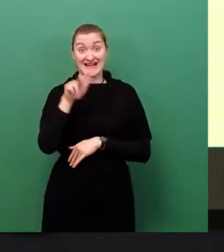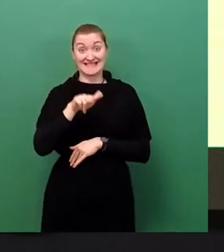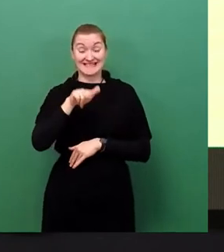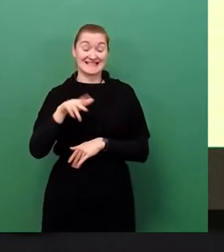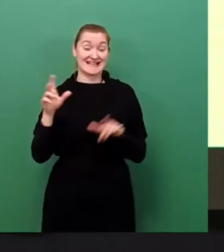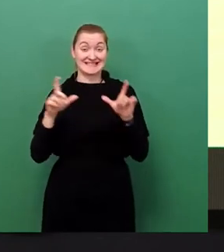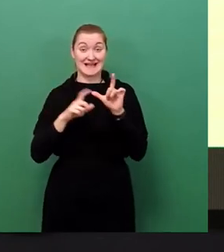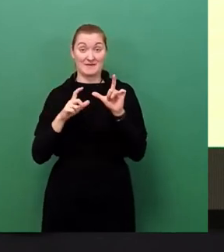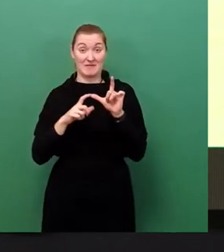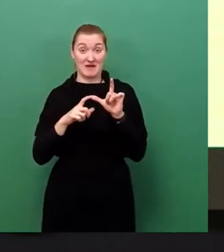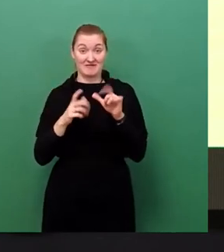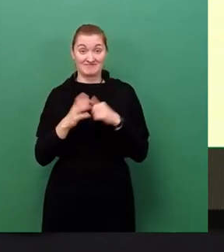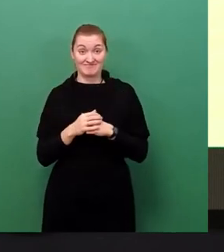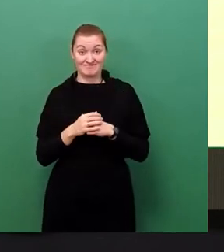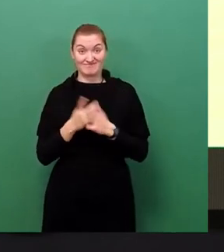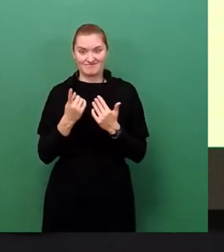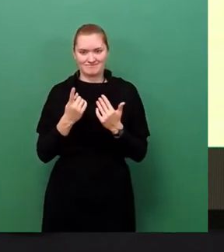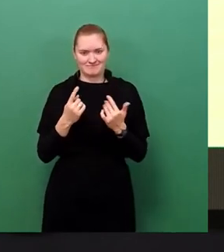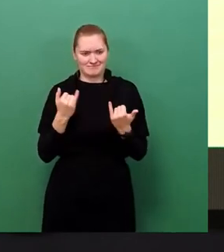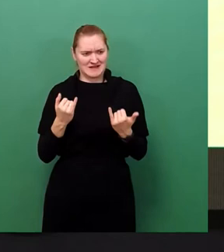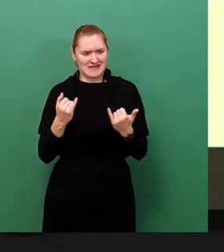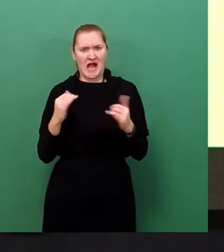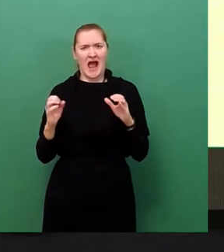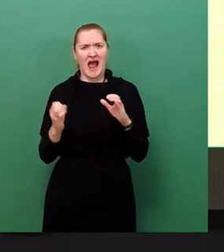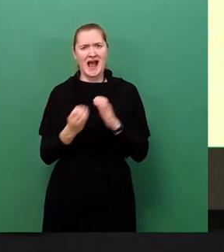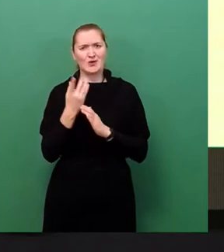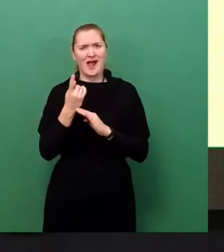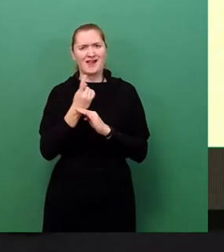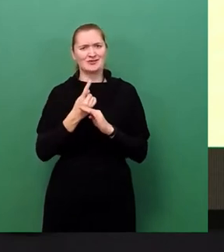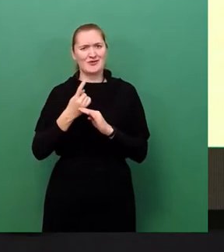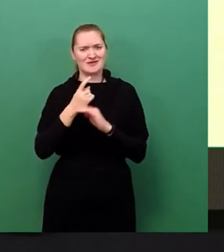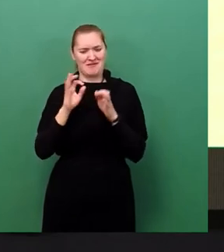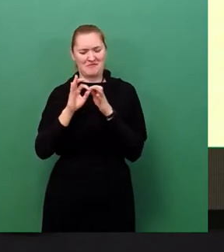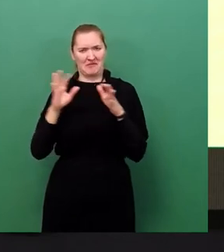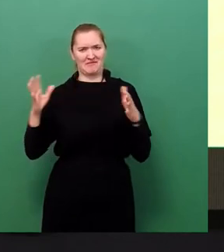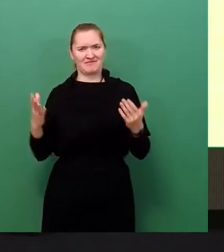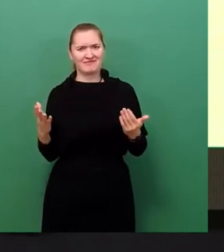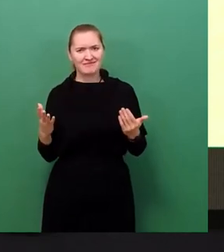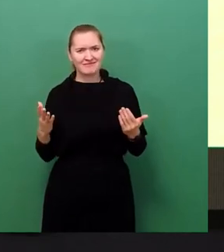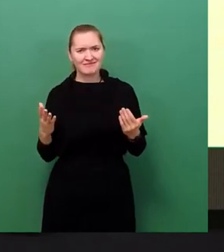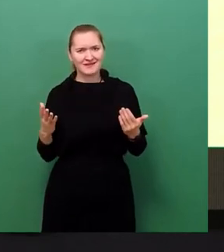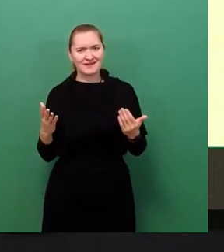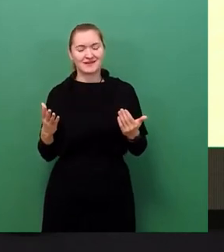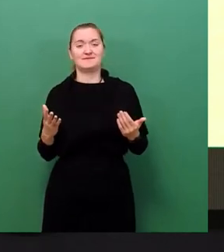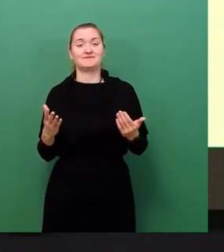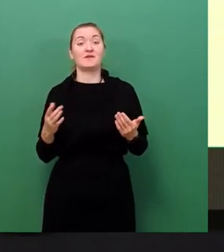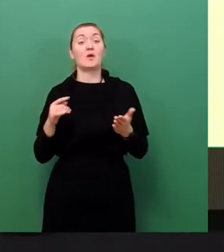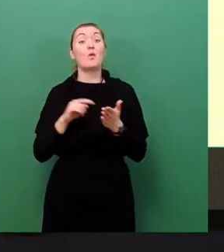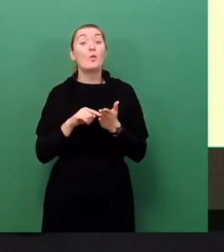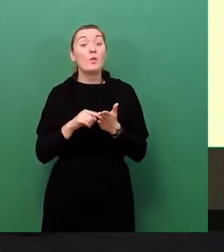relativ wenig mit der aktuellen Stunde, die wir hier gerade veranstalten, zu tun. Denn dieser Blackout,